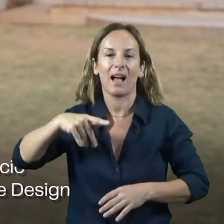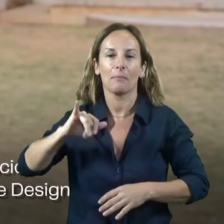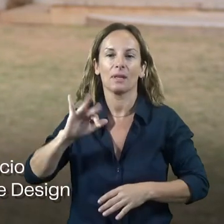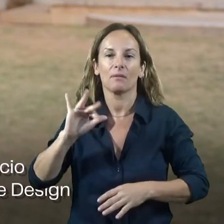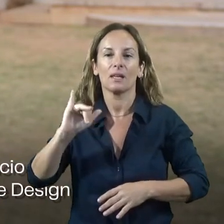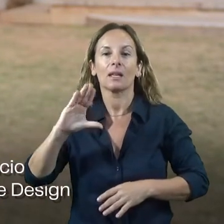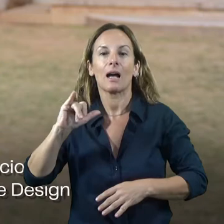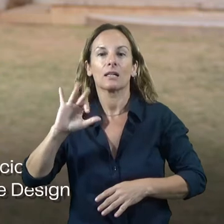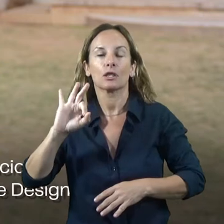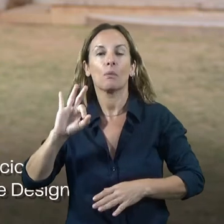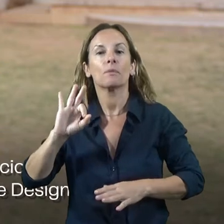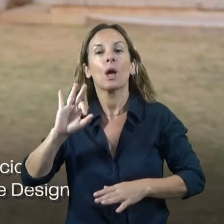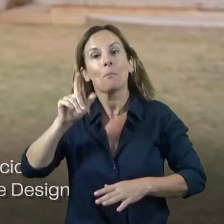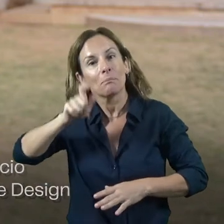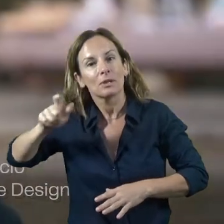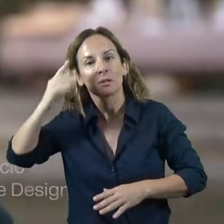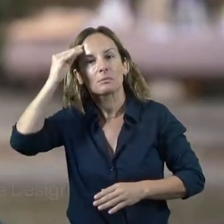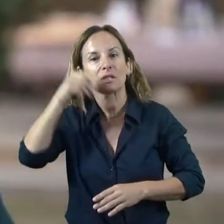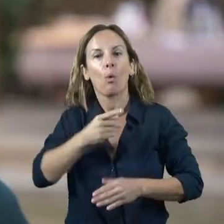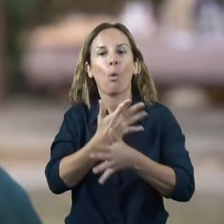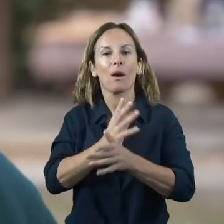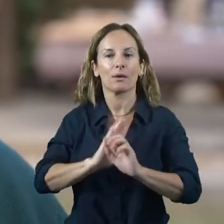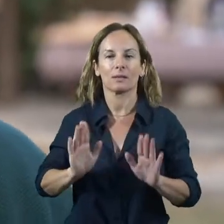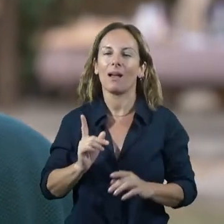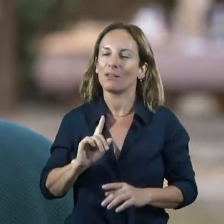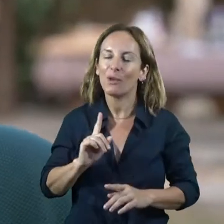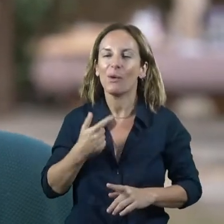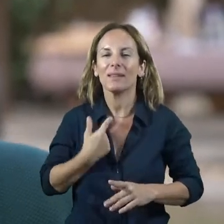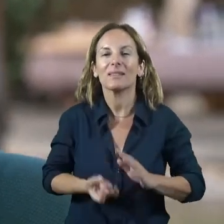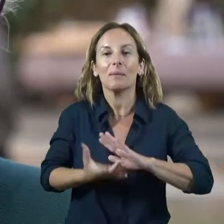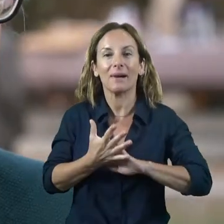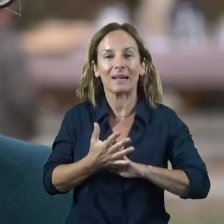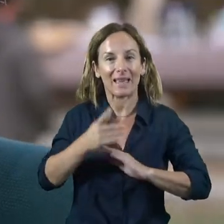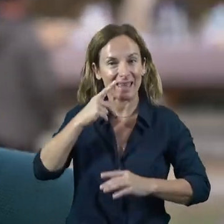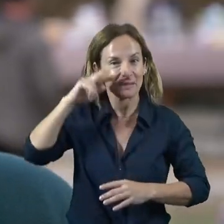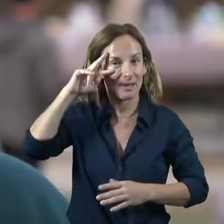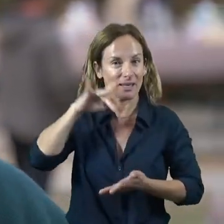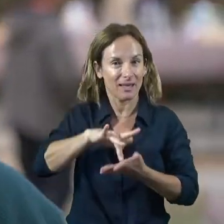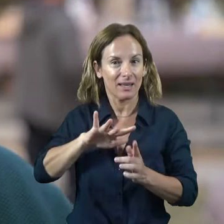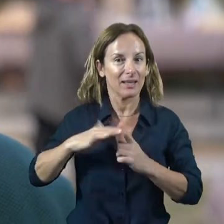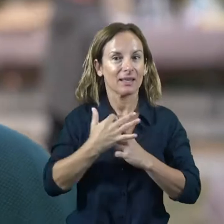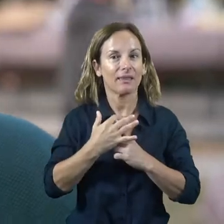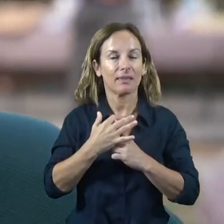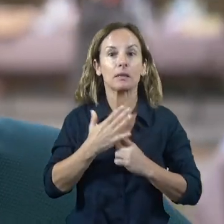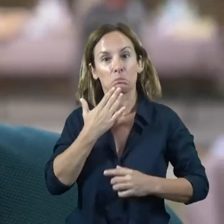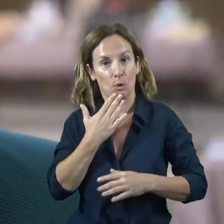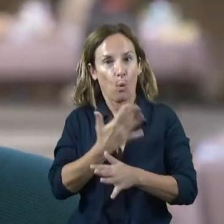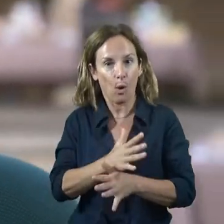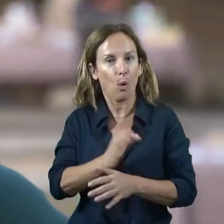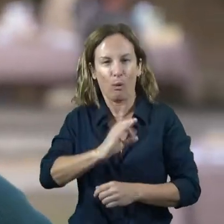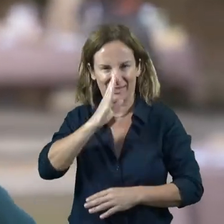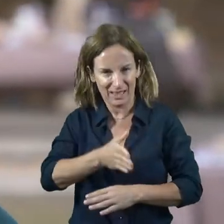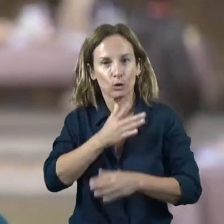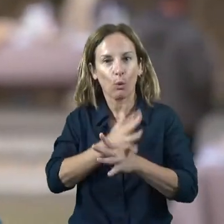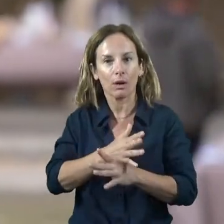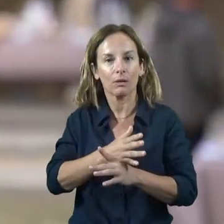gent que ho confon amb fer jocs. I no és ben bé això. És crear experiències properes al joc, poden ser jocs o no, per fer viure coses.